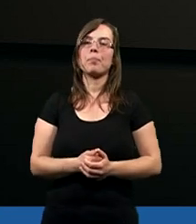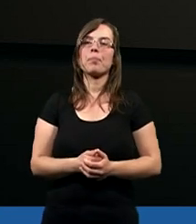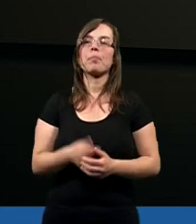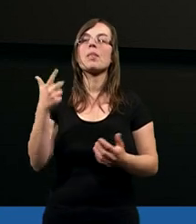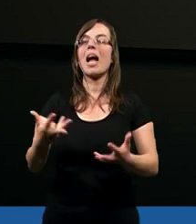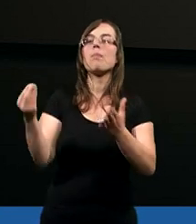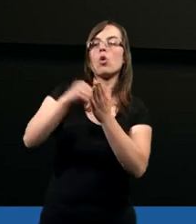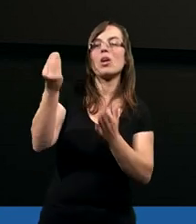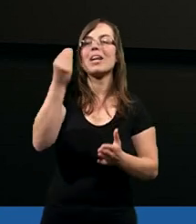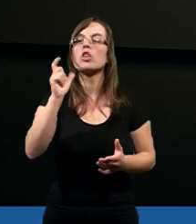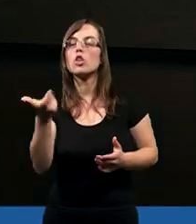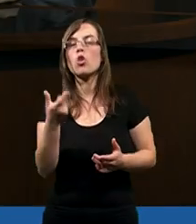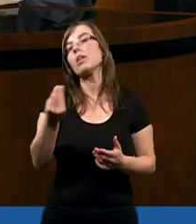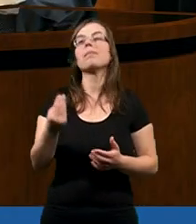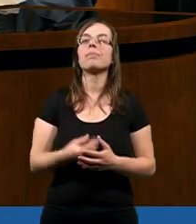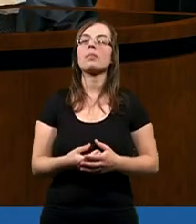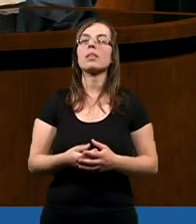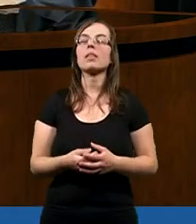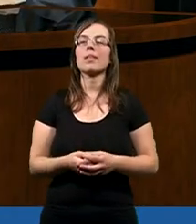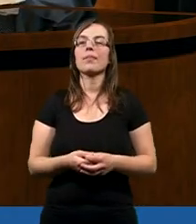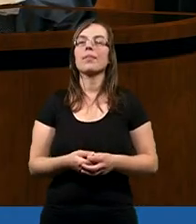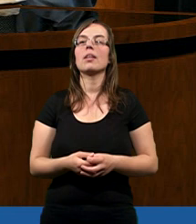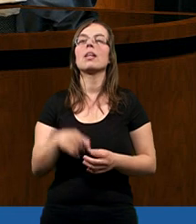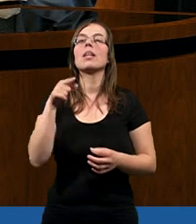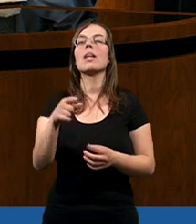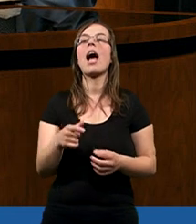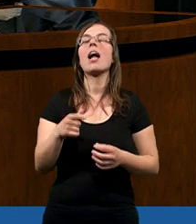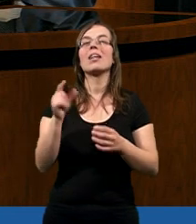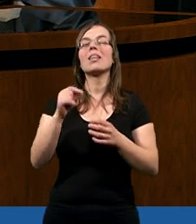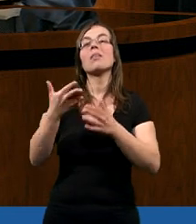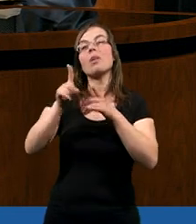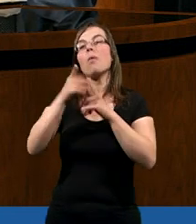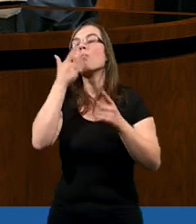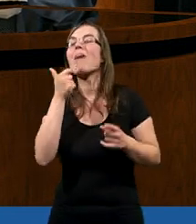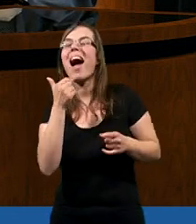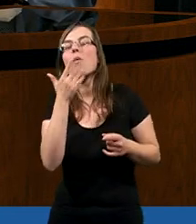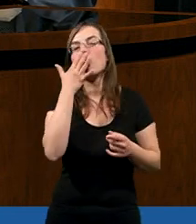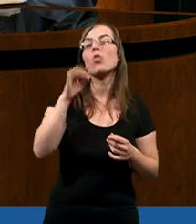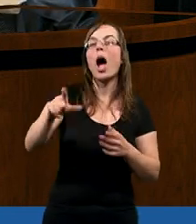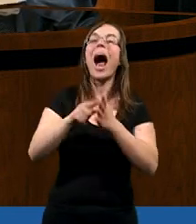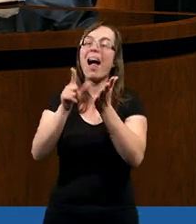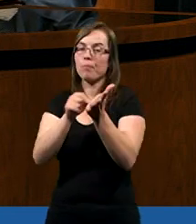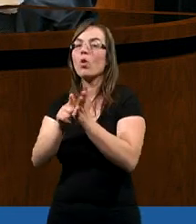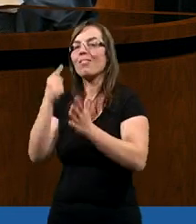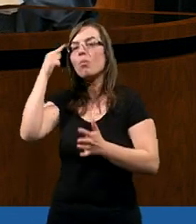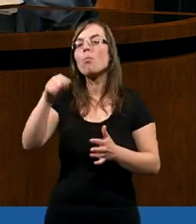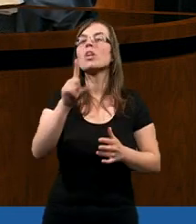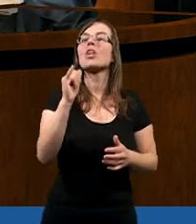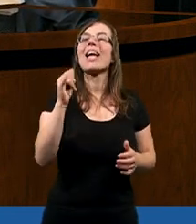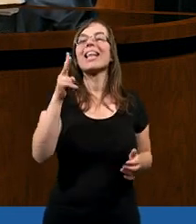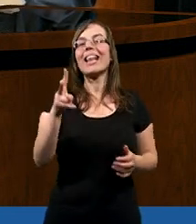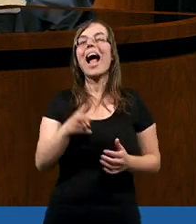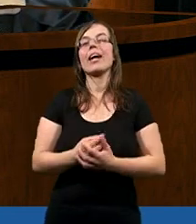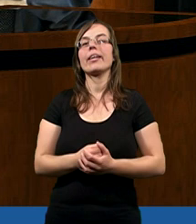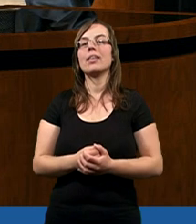Ja bym chciał dodać jednak jeszcze coś. za mało się też mówi o tym, a apostoł Piotr wspomina, że